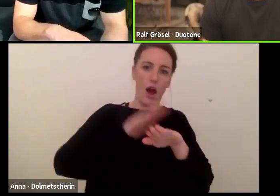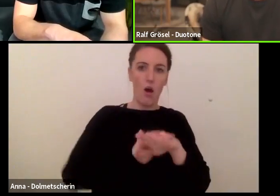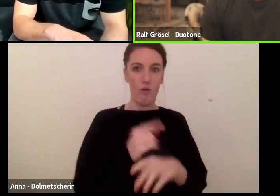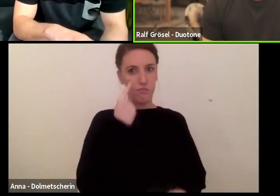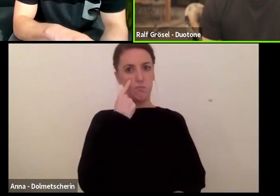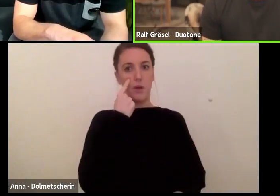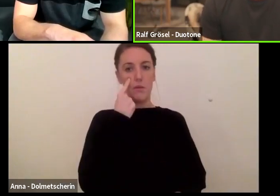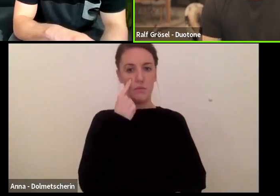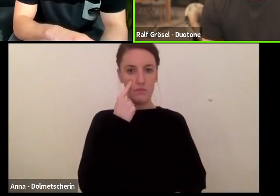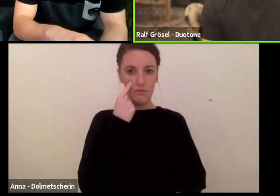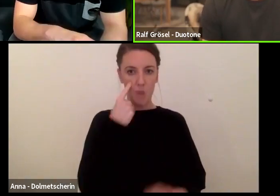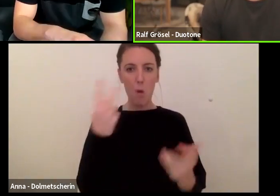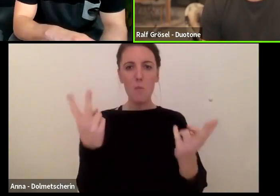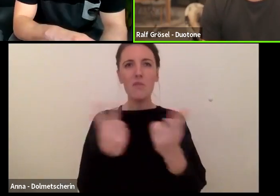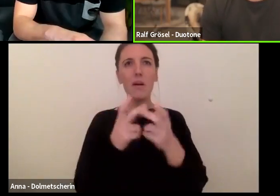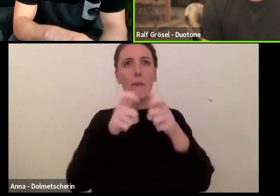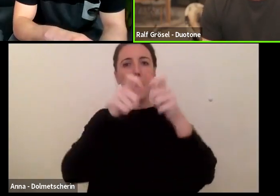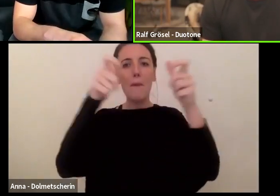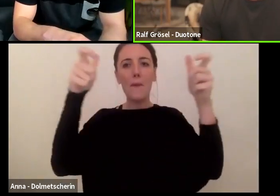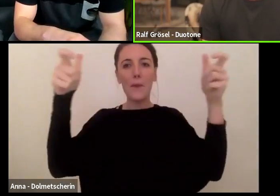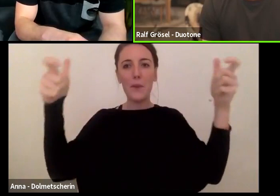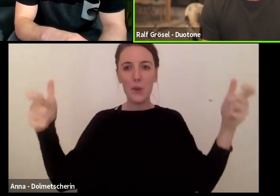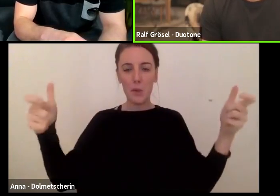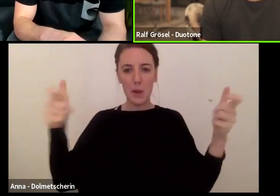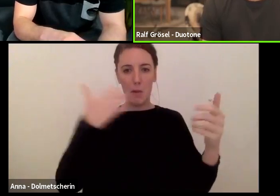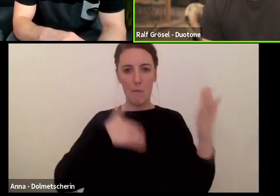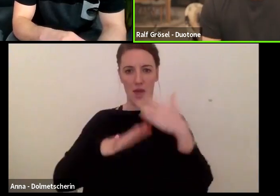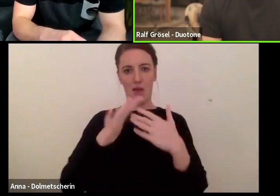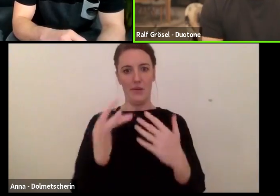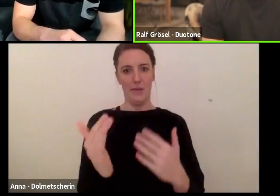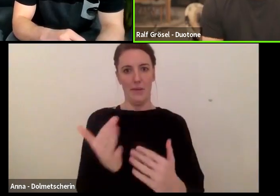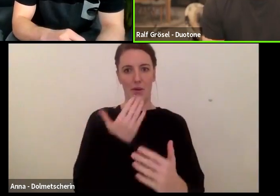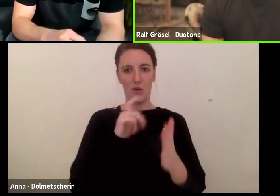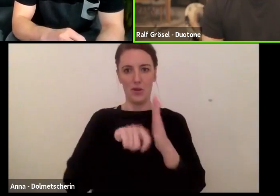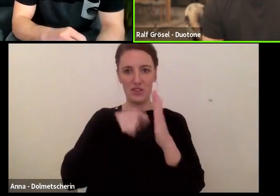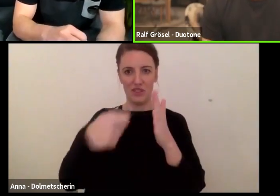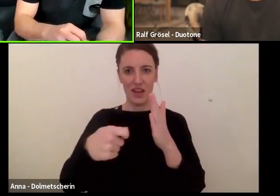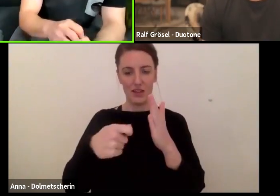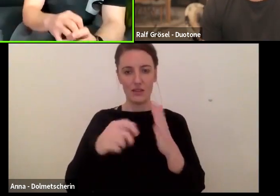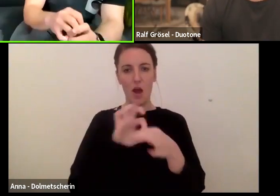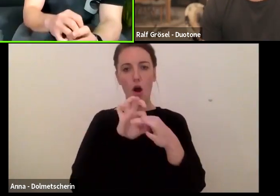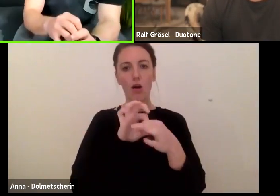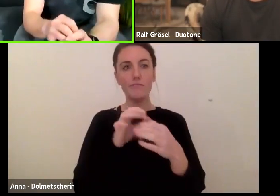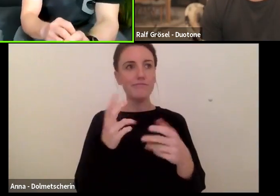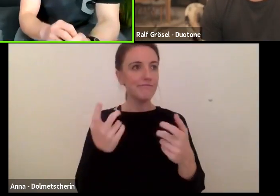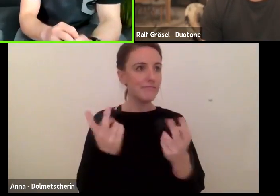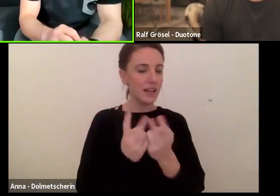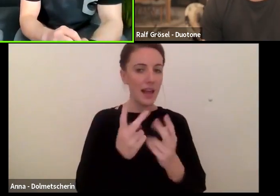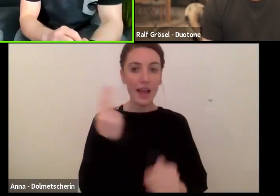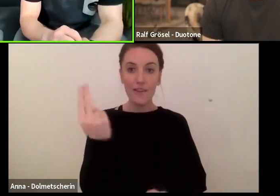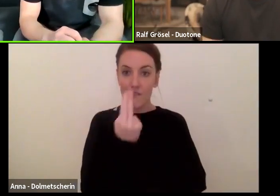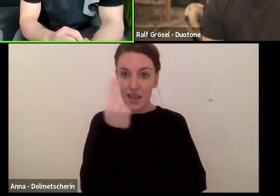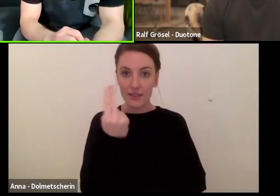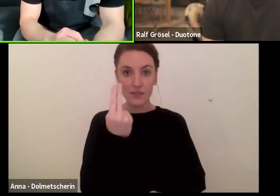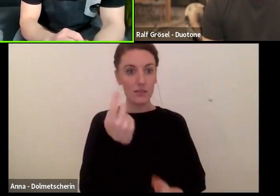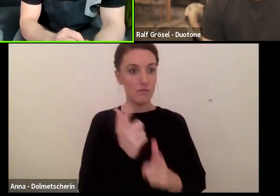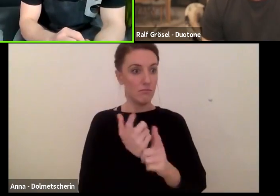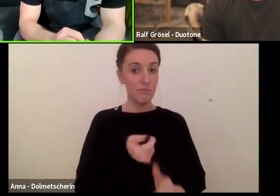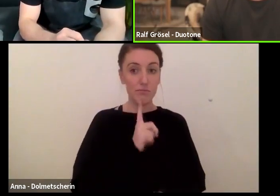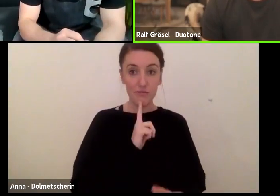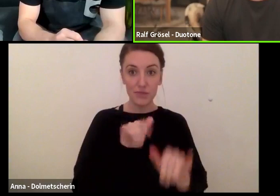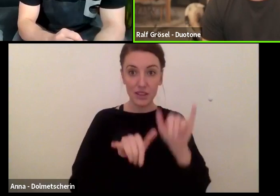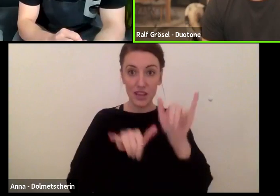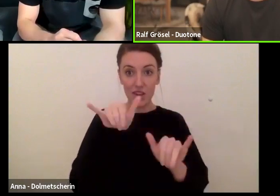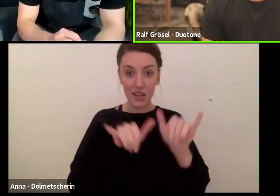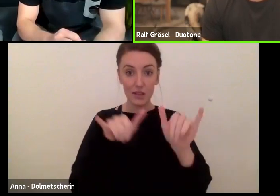betrachtet einen höheren Einfluss hast. Du hast wenig Wind, hast wenig Gewicht. Und das im Grunde